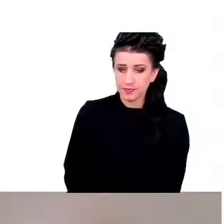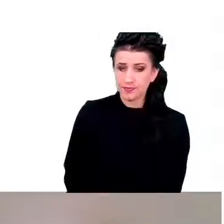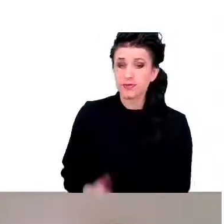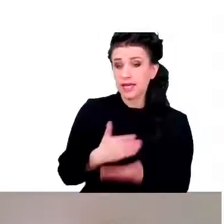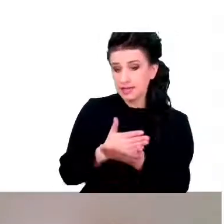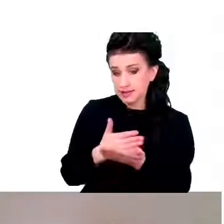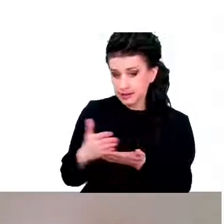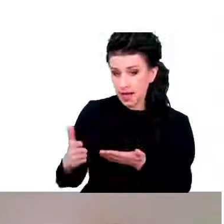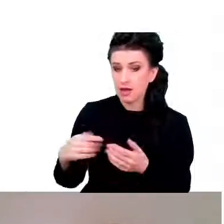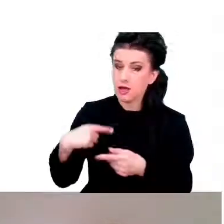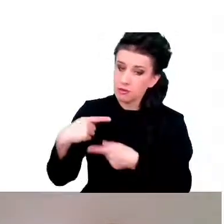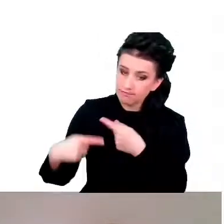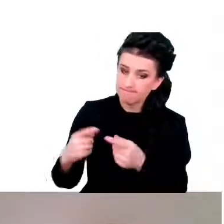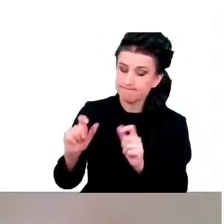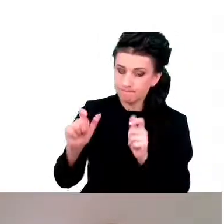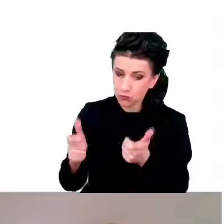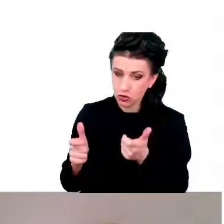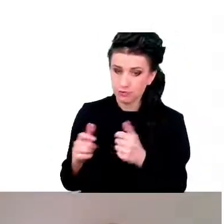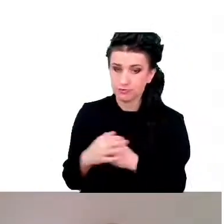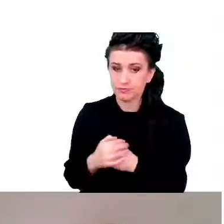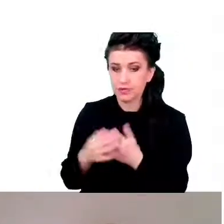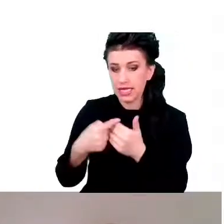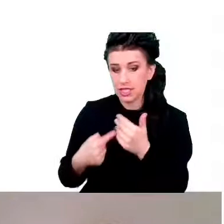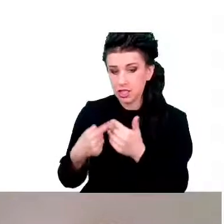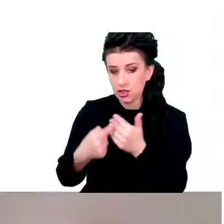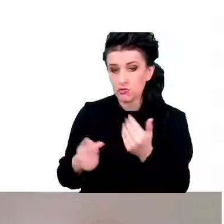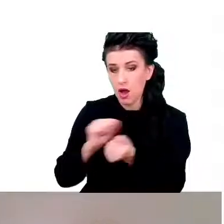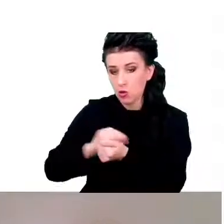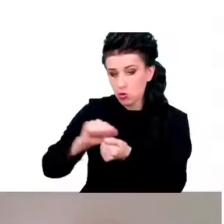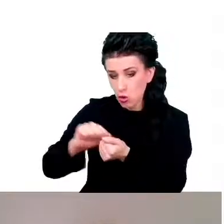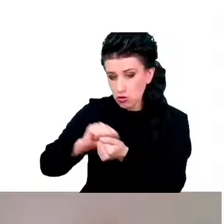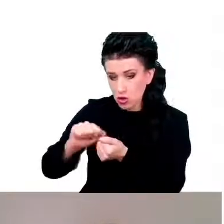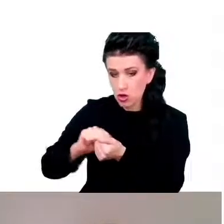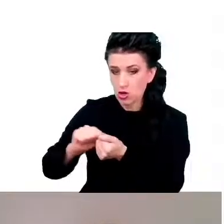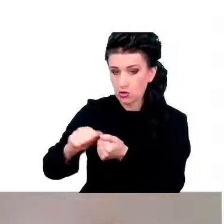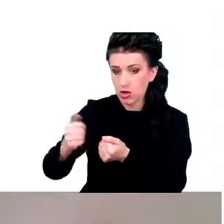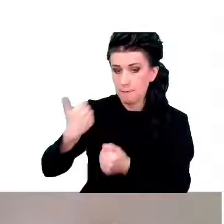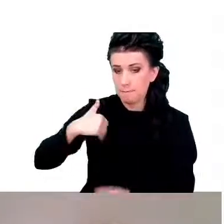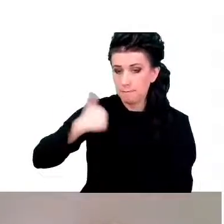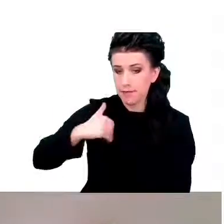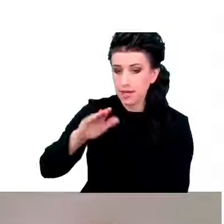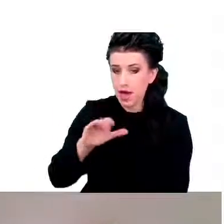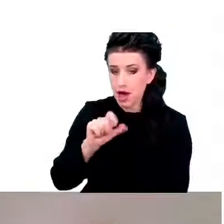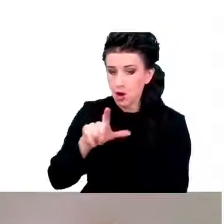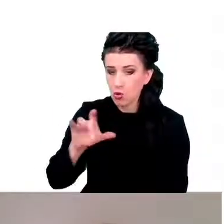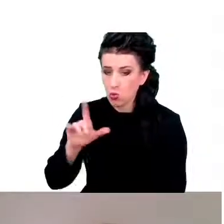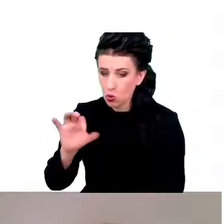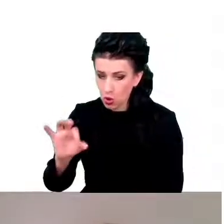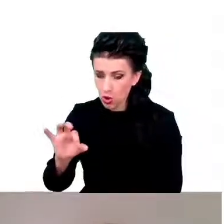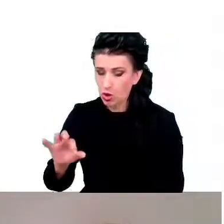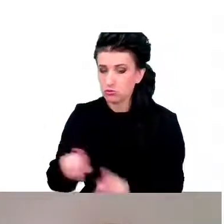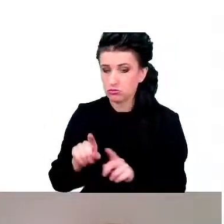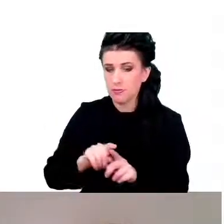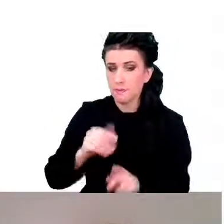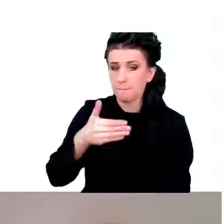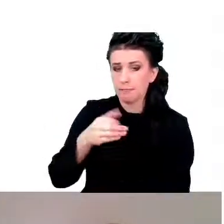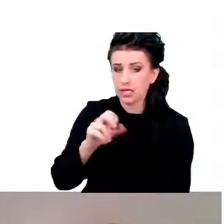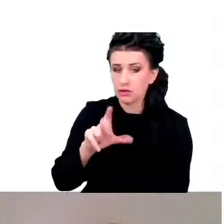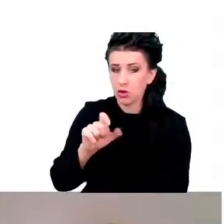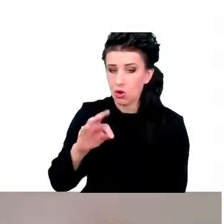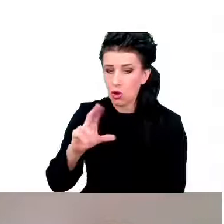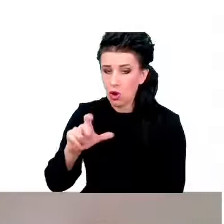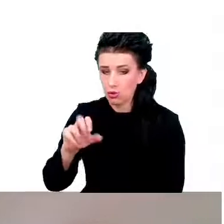ilość uszkodzeń, uszkodzonych elementów, białek, mitochondriów jest na tyle duża, że procesy